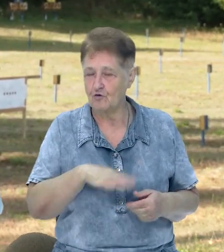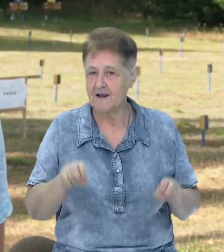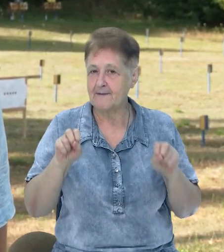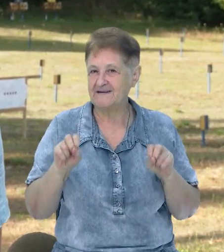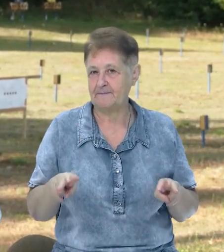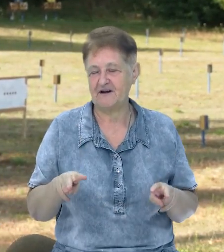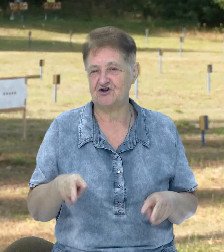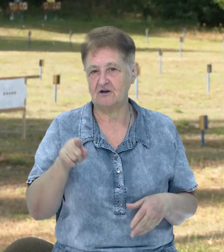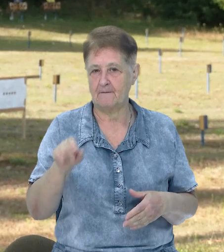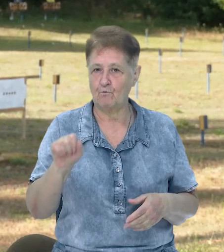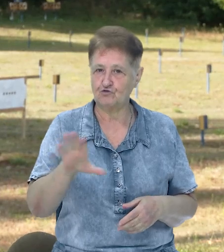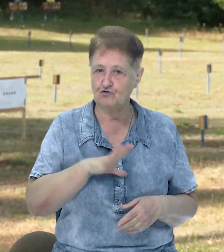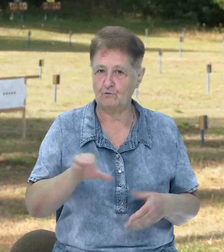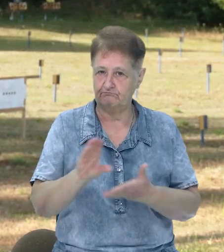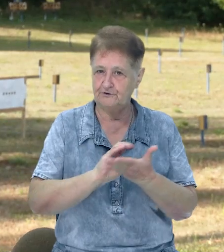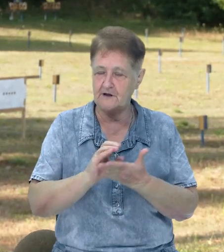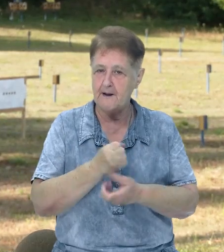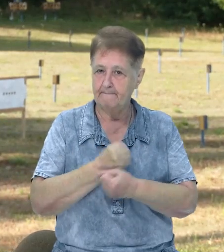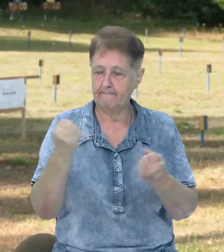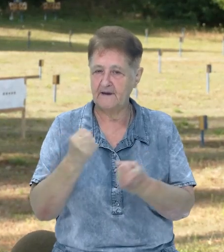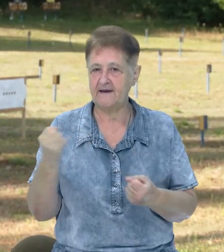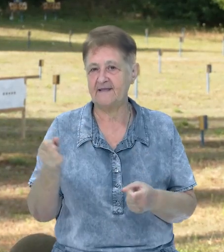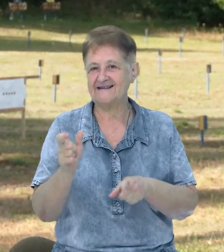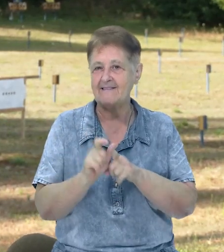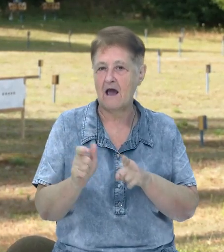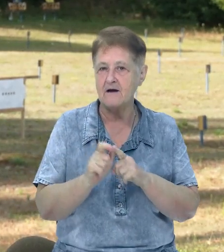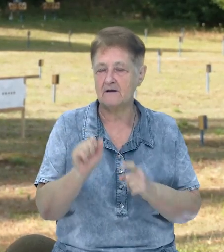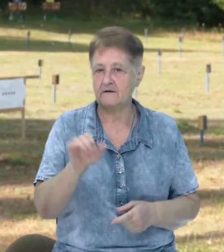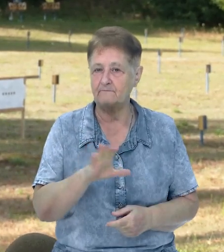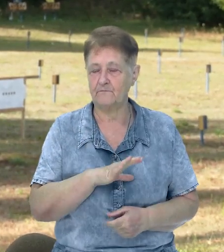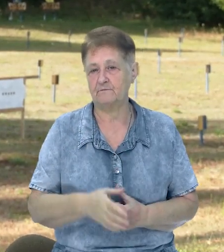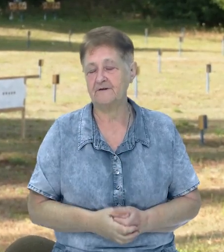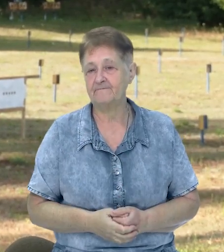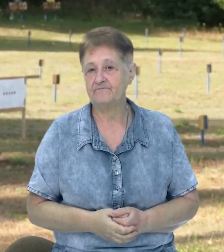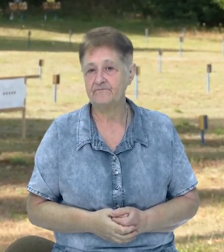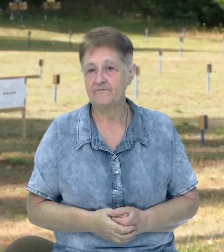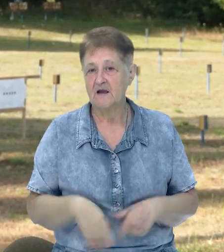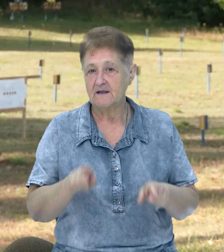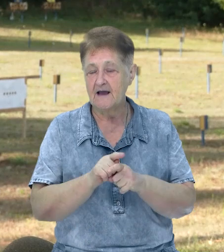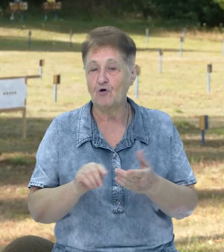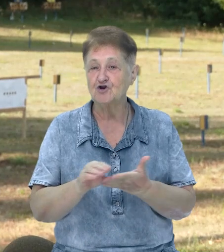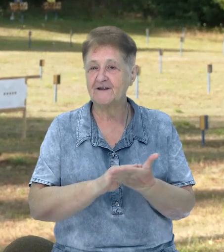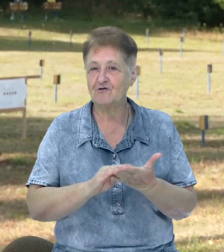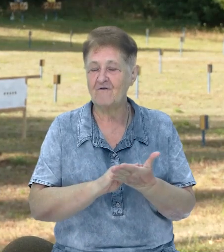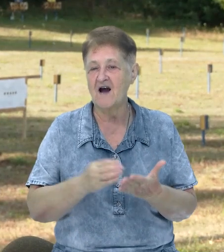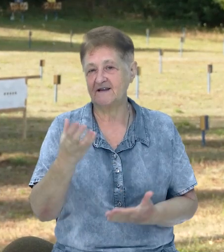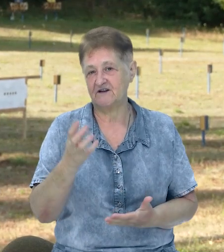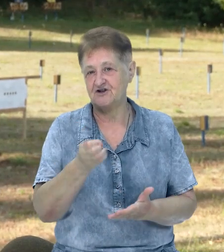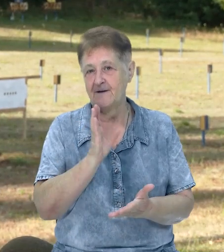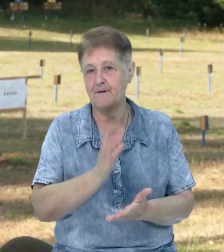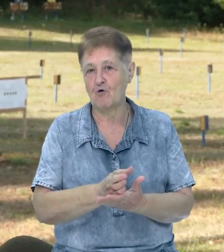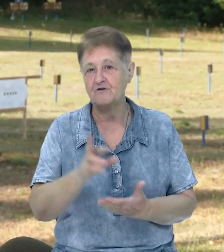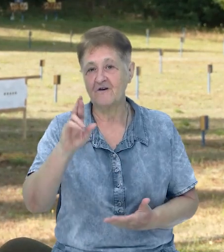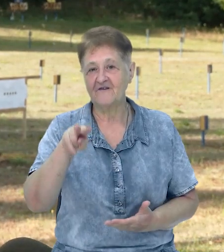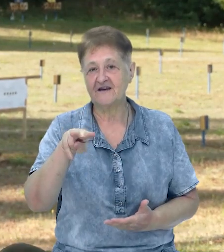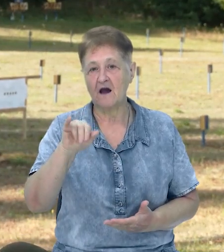вибухонебезпечні снаряди і тому подібне. Також тренування проходять ще в